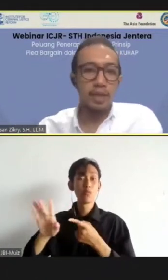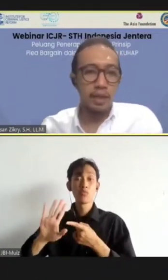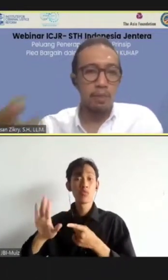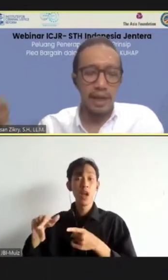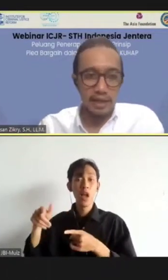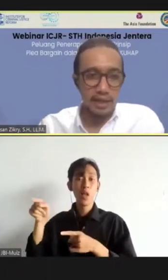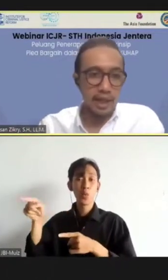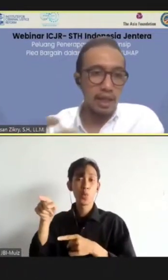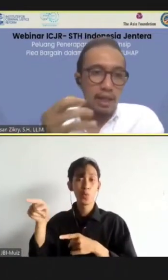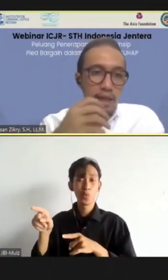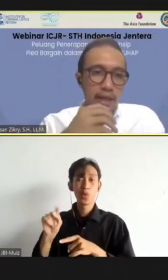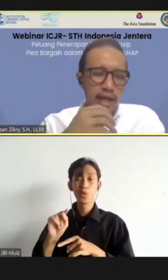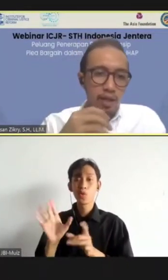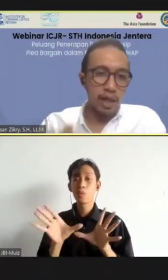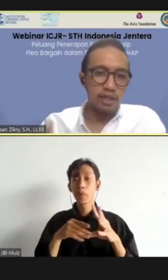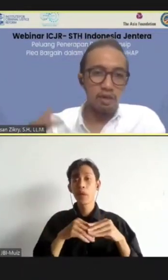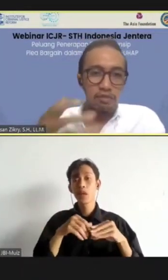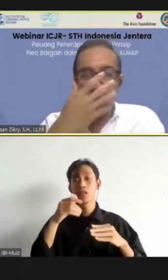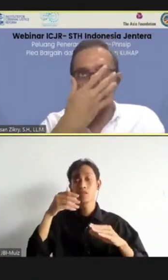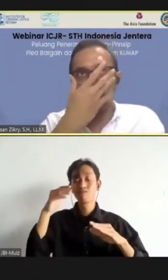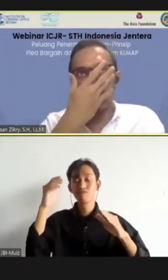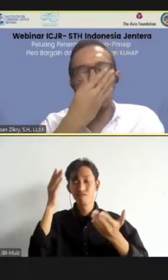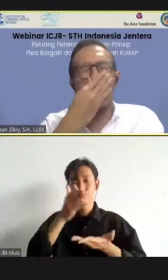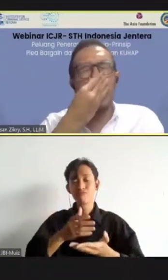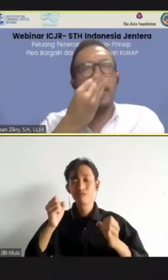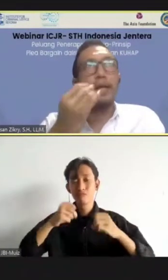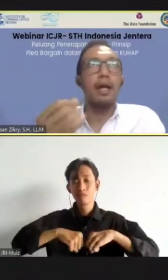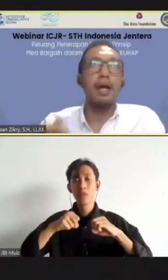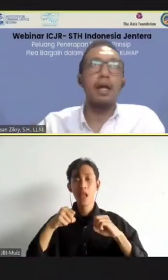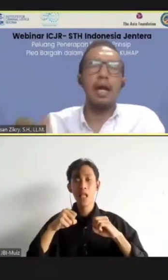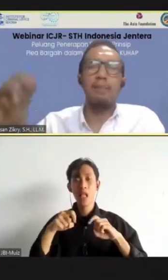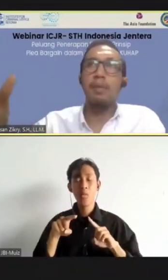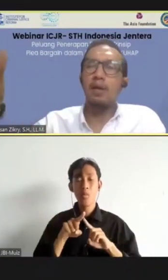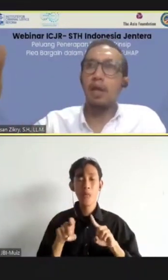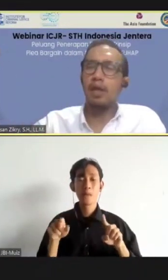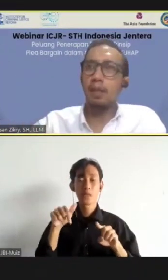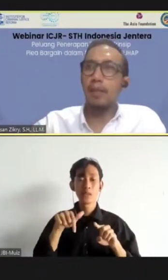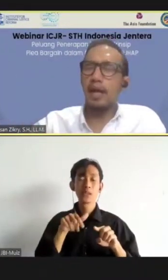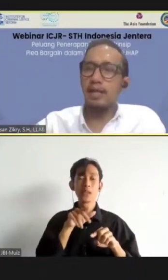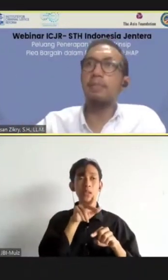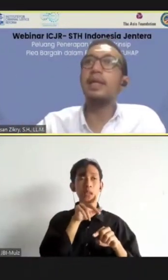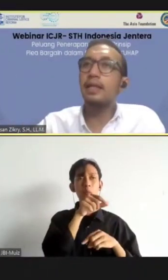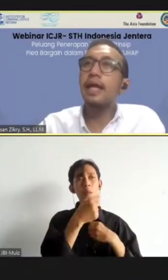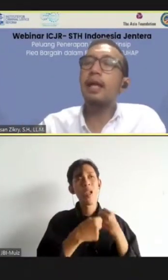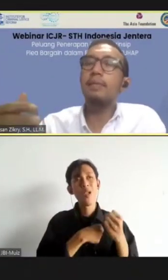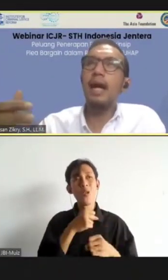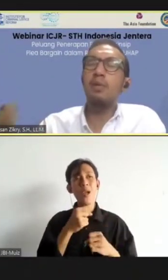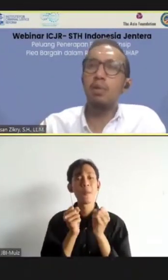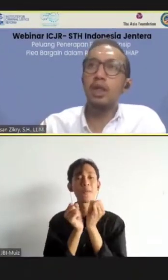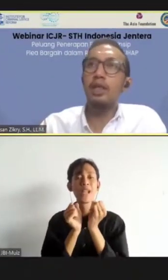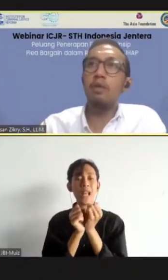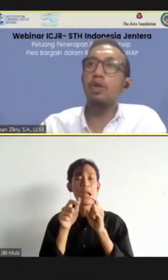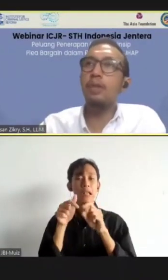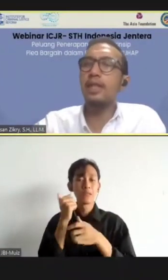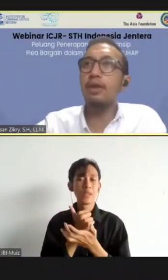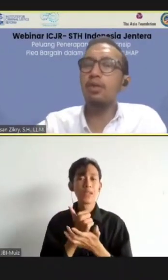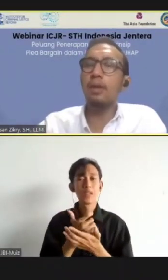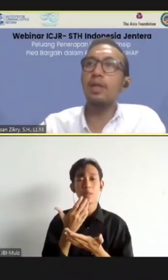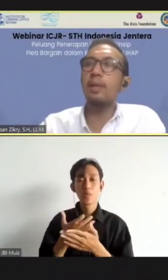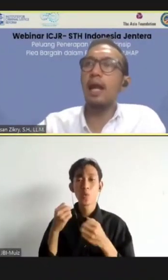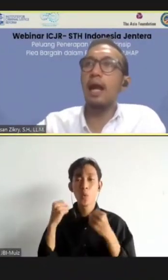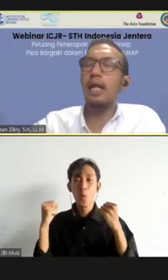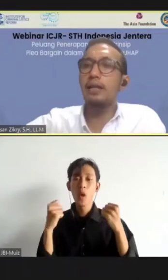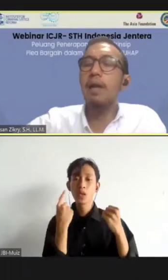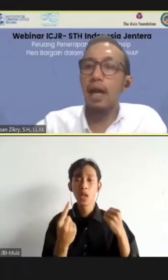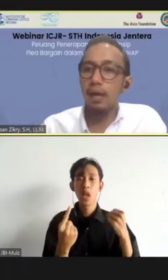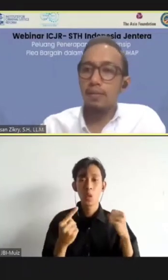tuntut. Itu package deal. Dan coercive overcharging, misalnya, kamu melakukan tindak pidana, sebenarnya yang buktinya kuat cuma satu,